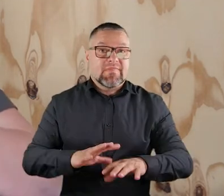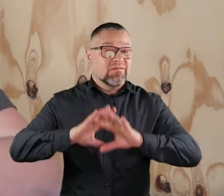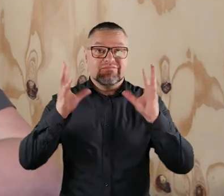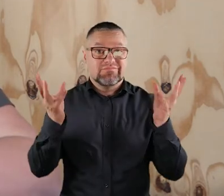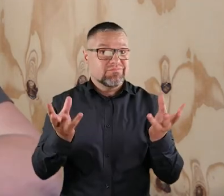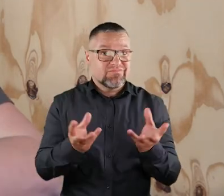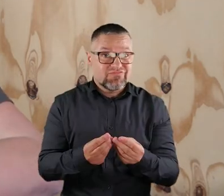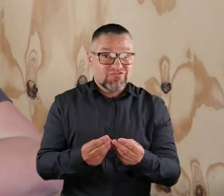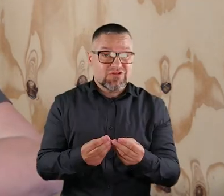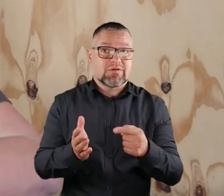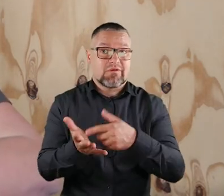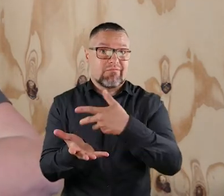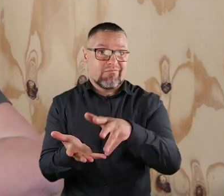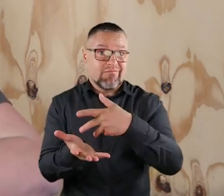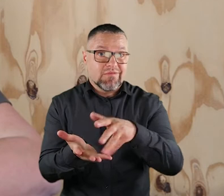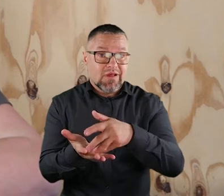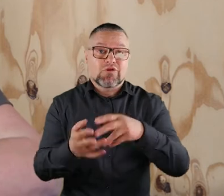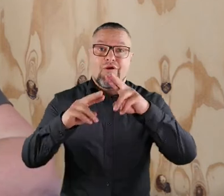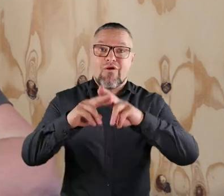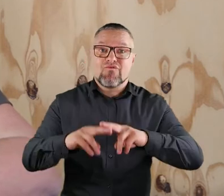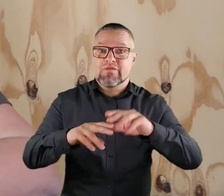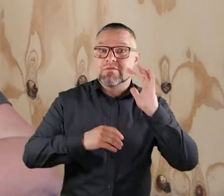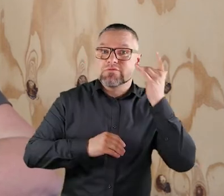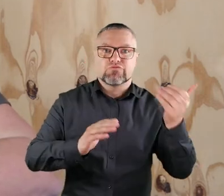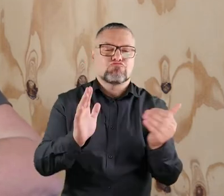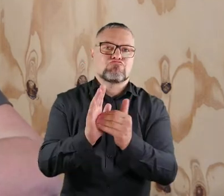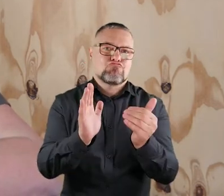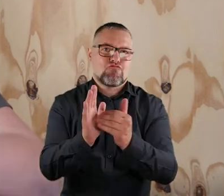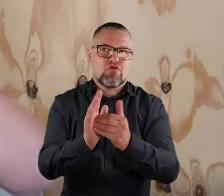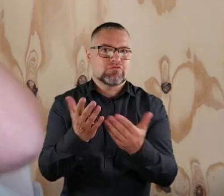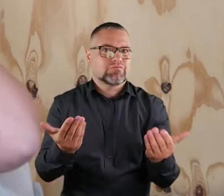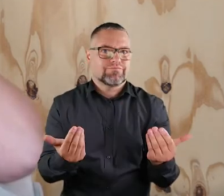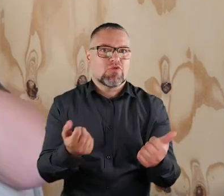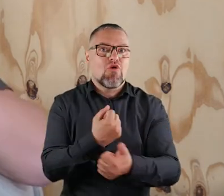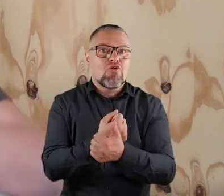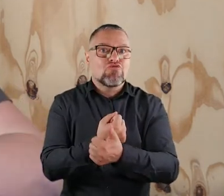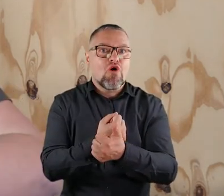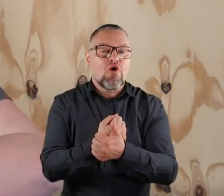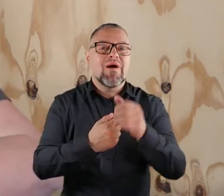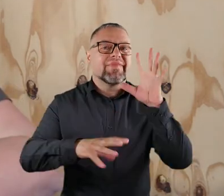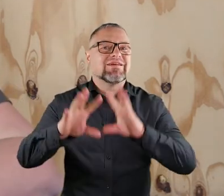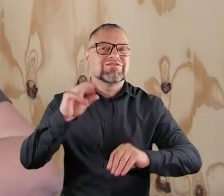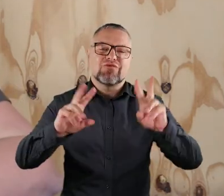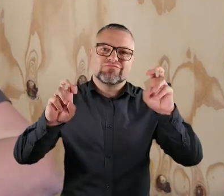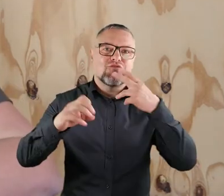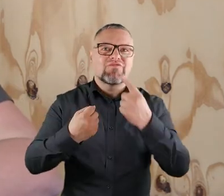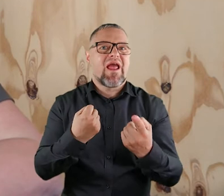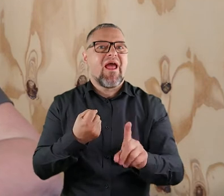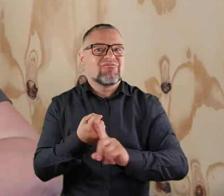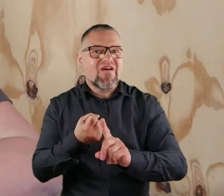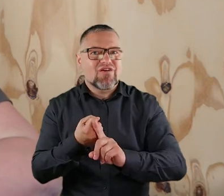Na wszystkie te wydatki Fundacja Iskierka będzie potrzebowała dokumentów księgowych, czyli